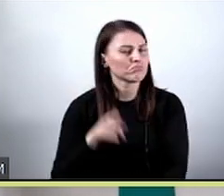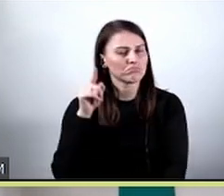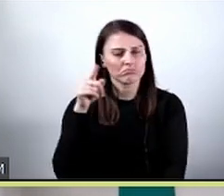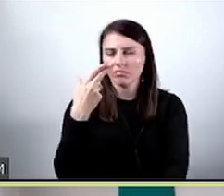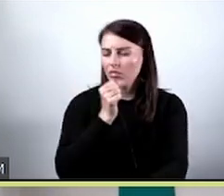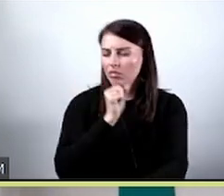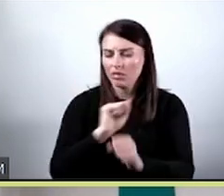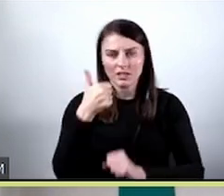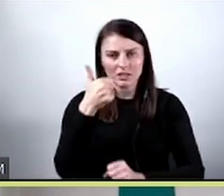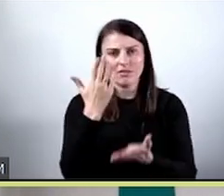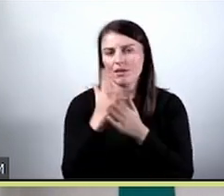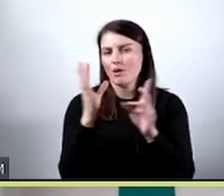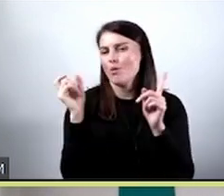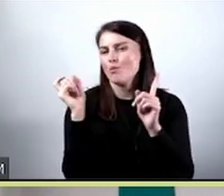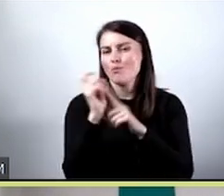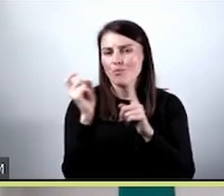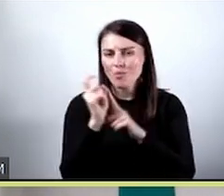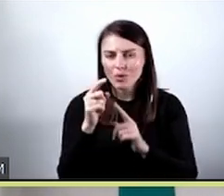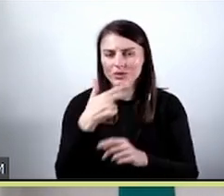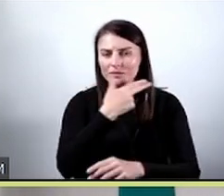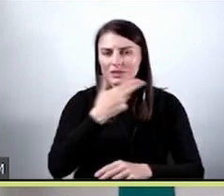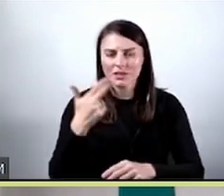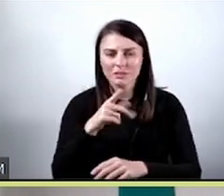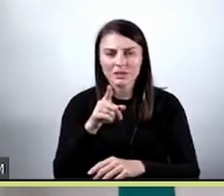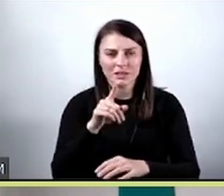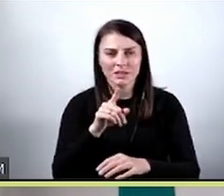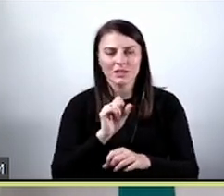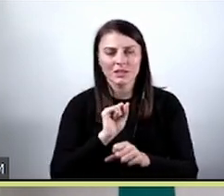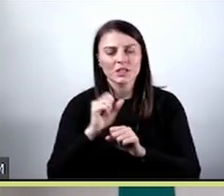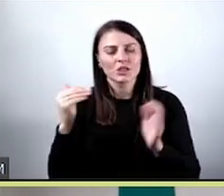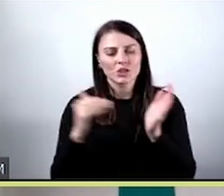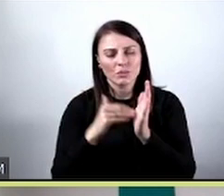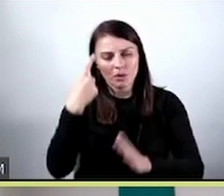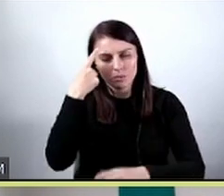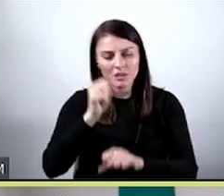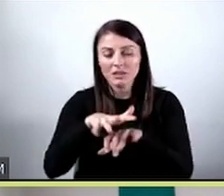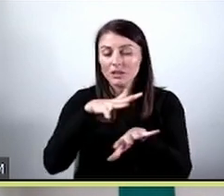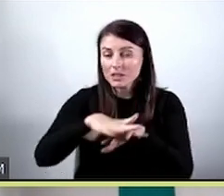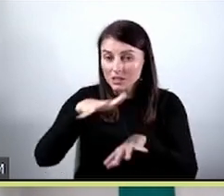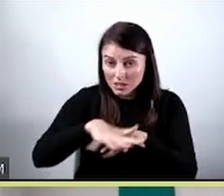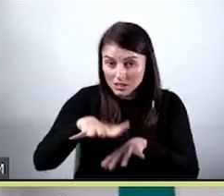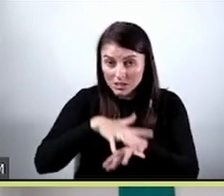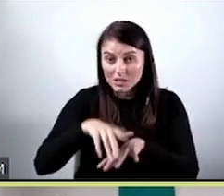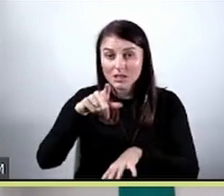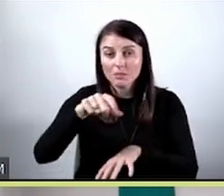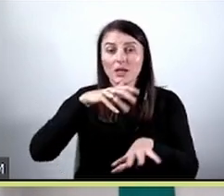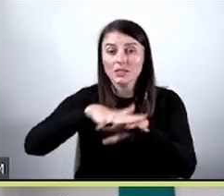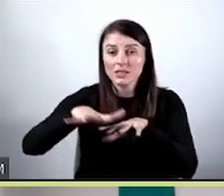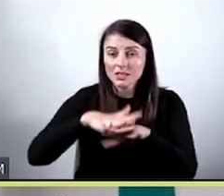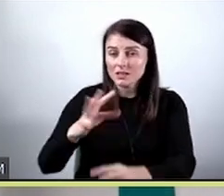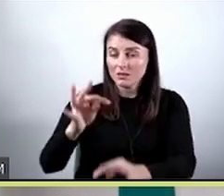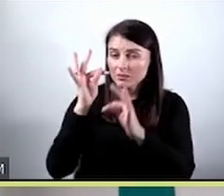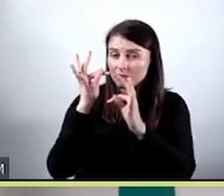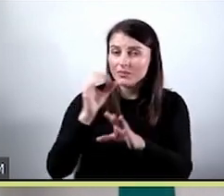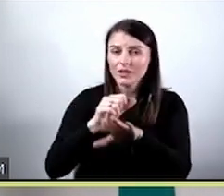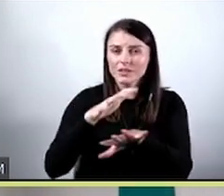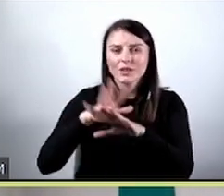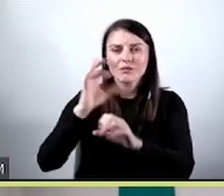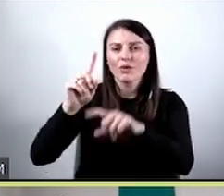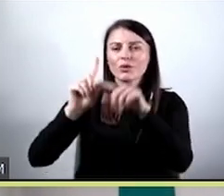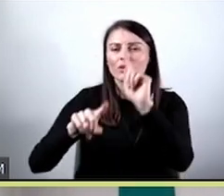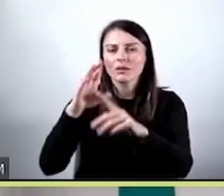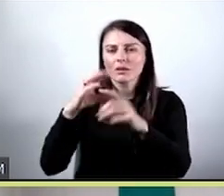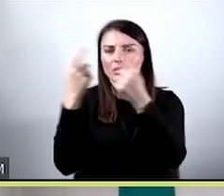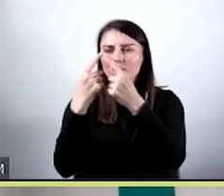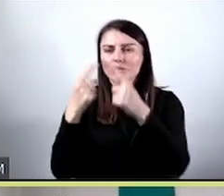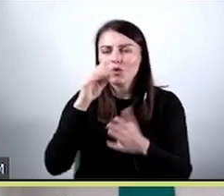jedyny punkt, który jest związany z tą specyfiką. Trzeba też pamiętać, że są to systemy, które ze swojej natury identyfikują